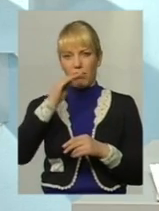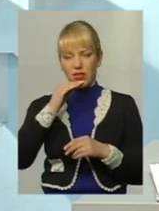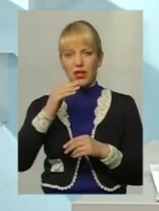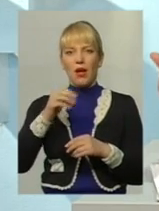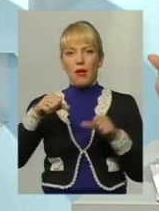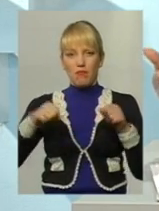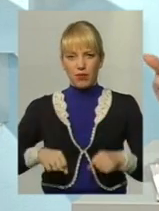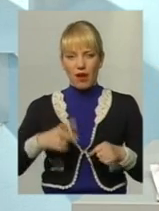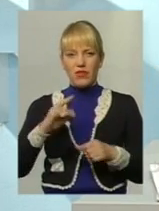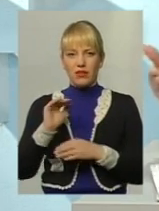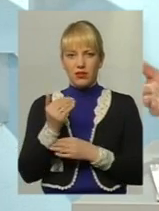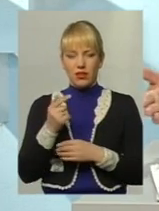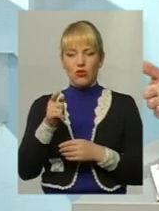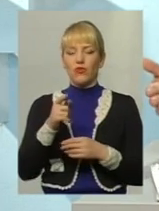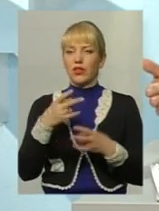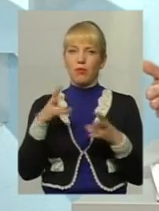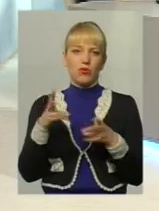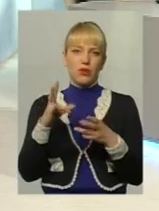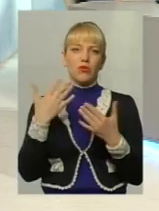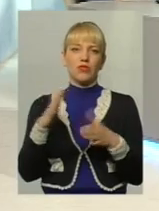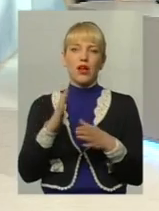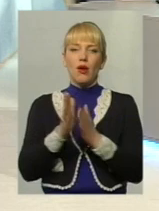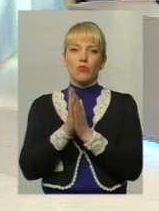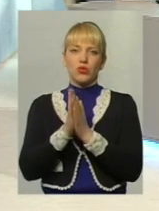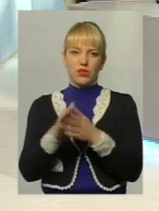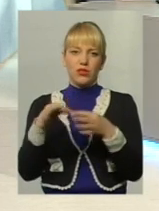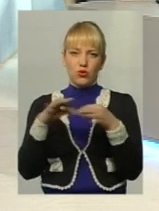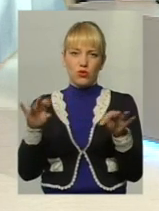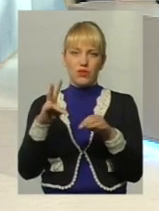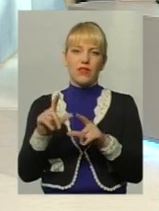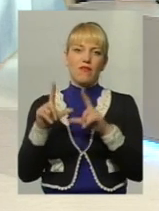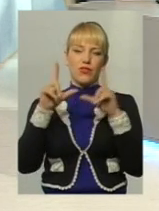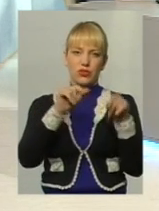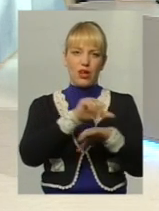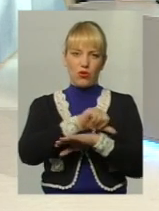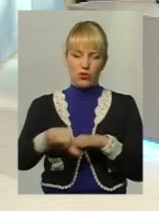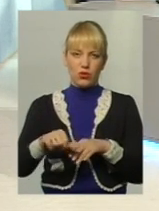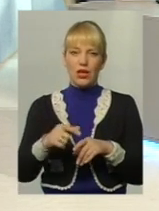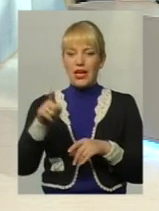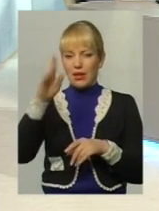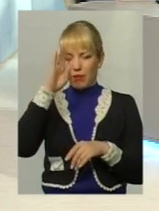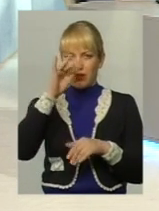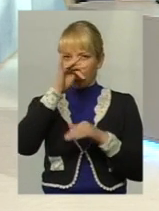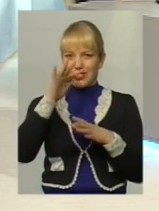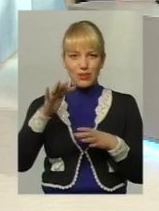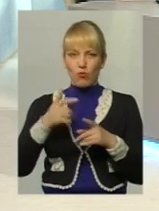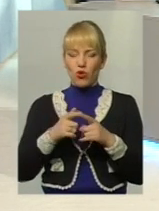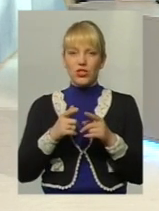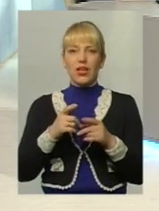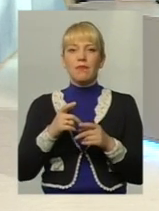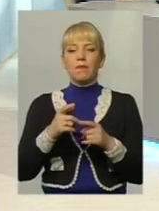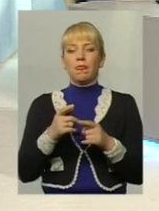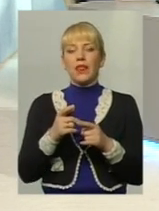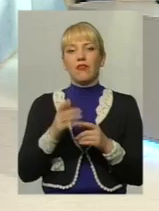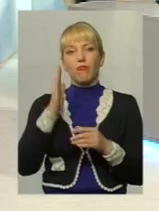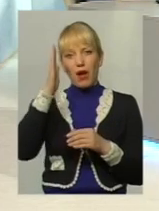і не потребує дозволу на виїзду за кордон в подальшому. І цей батько не звернеться з аліментними зобов'язаннями з таким позовом до цієї